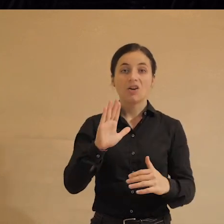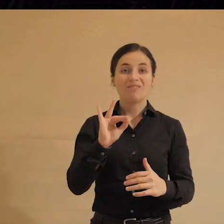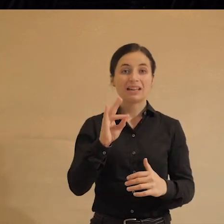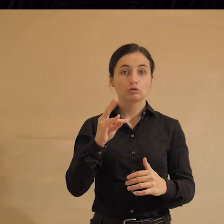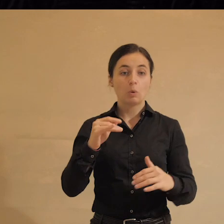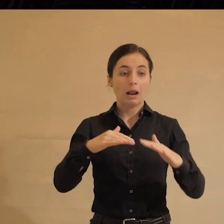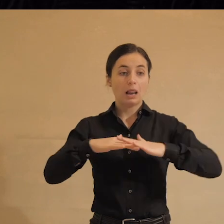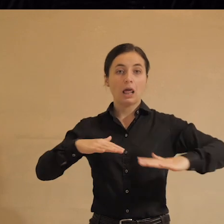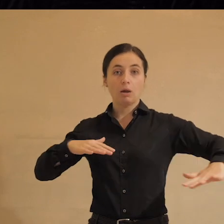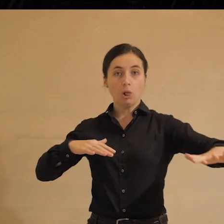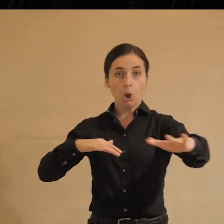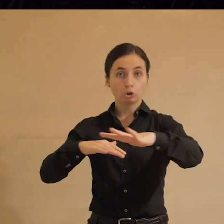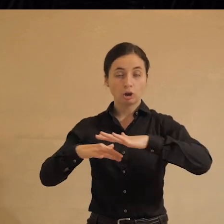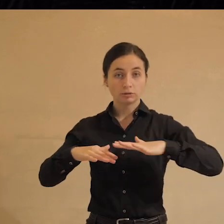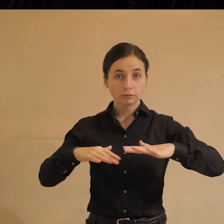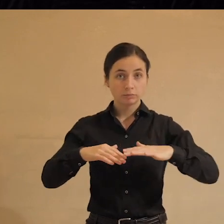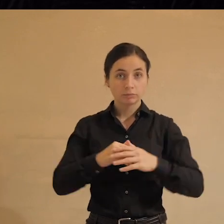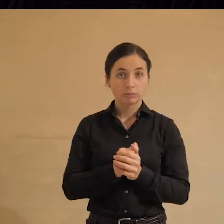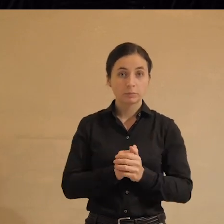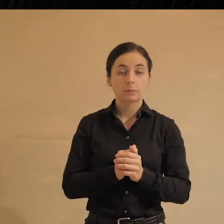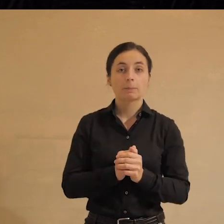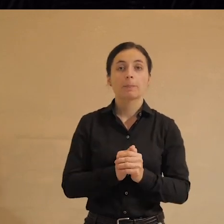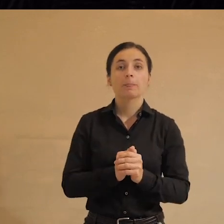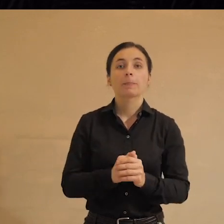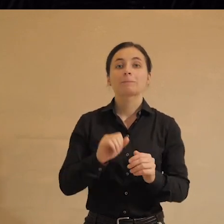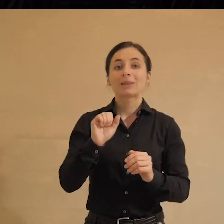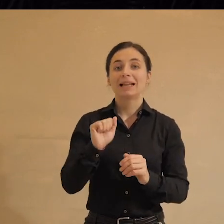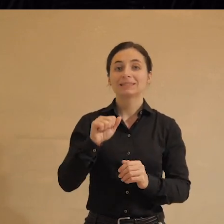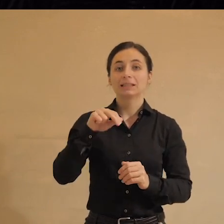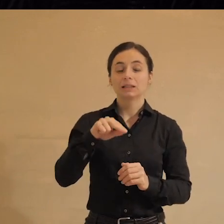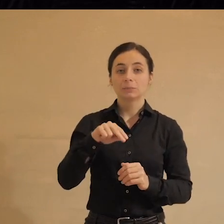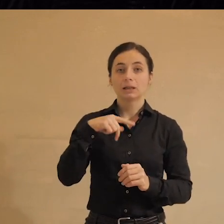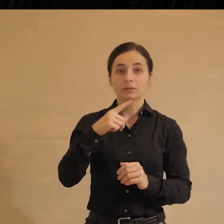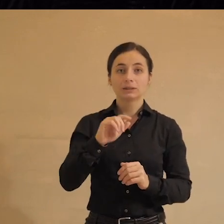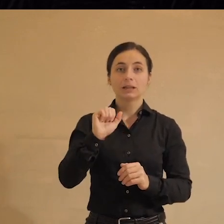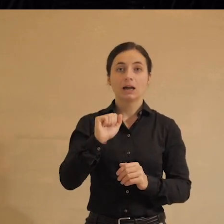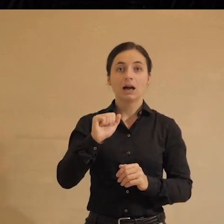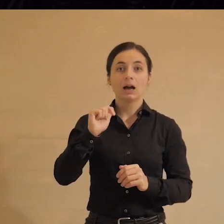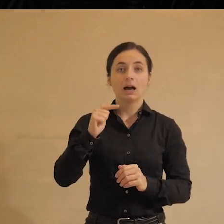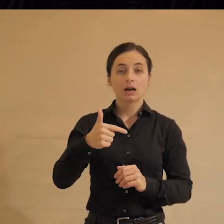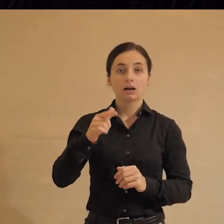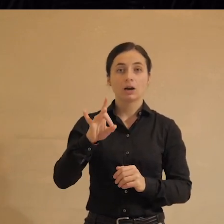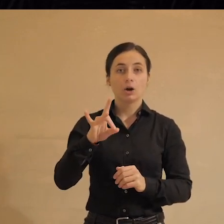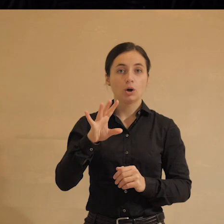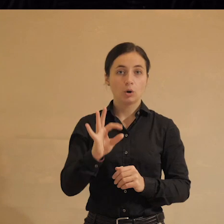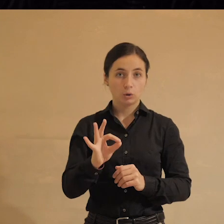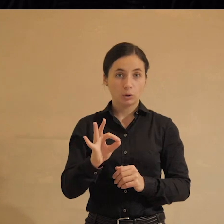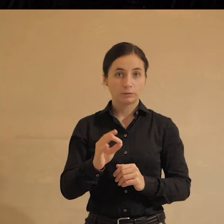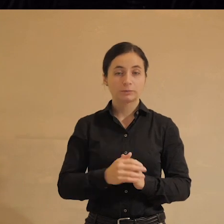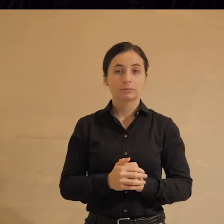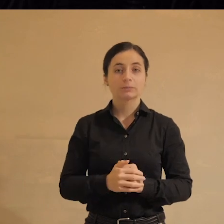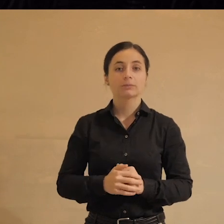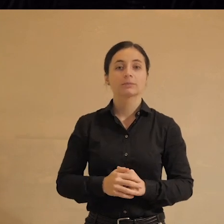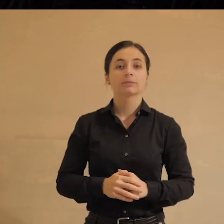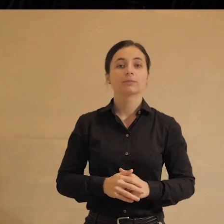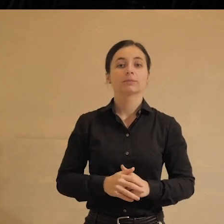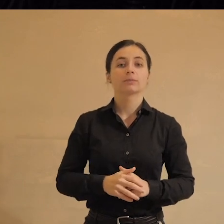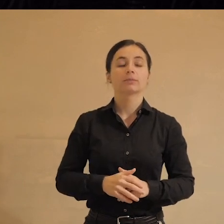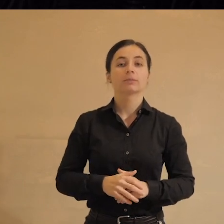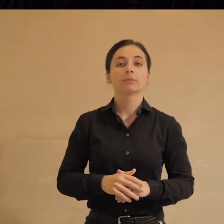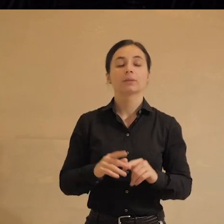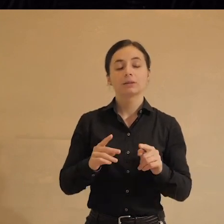площади, Александр Баунов строго пишет, что надо говорить агора, только агора, исключительно, ударение на первый слог. Мне трудно